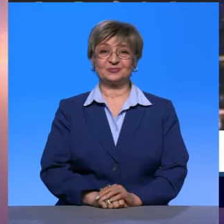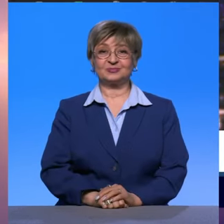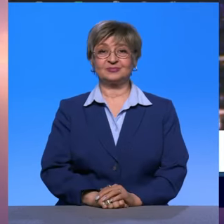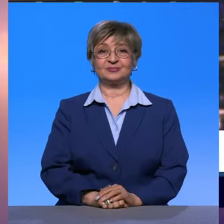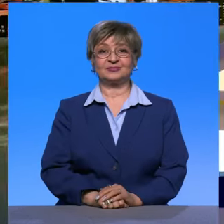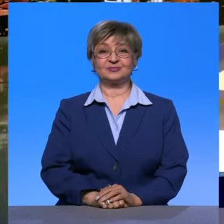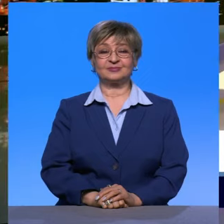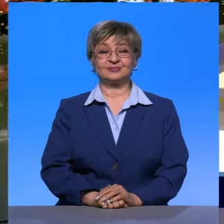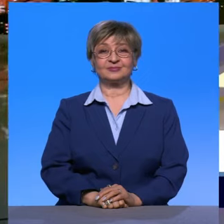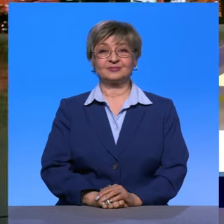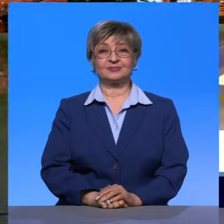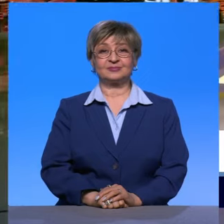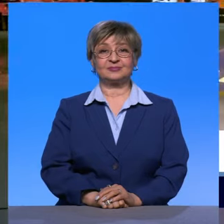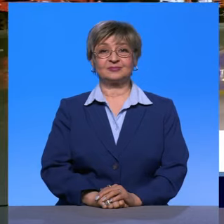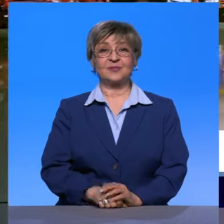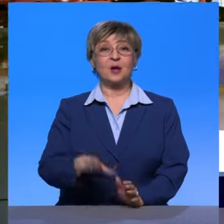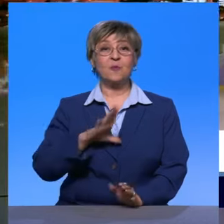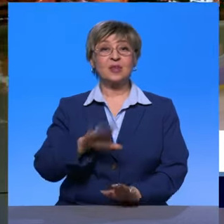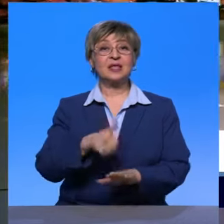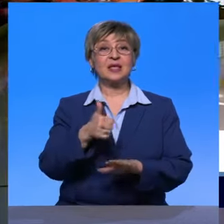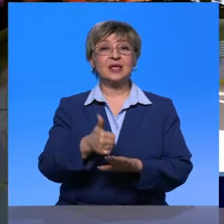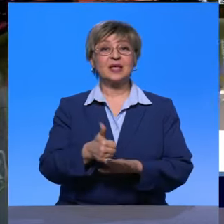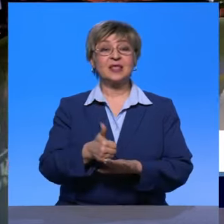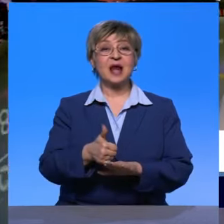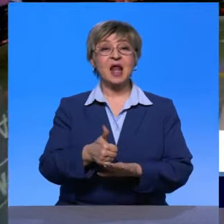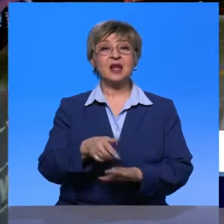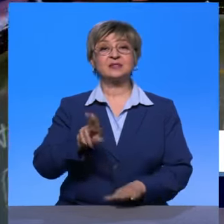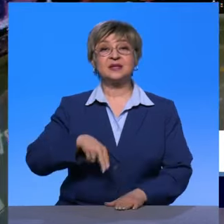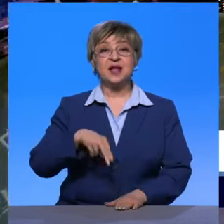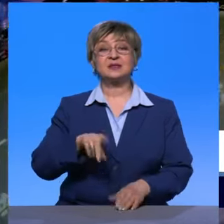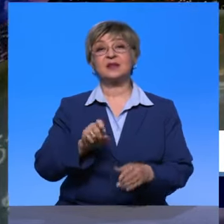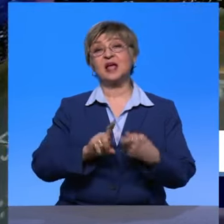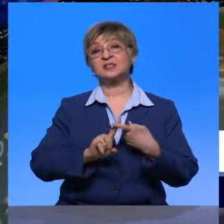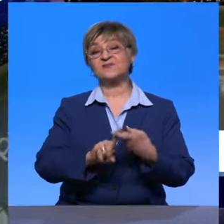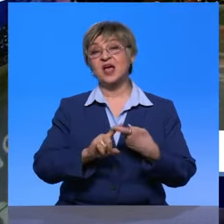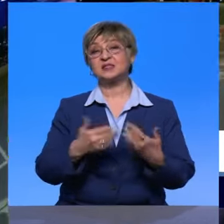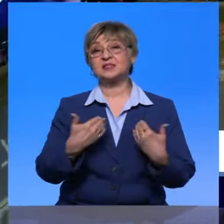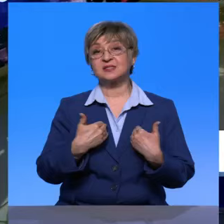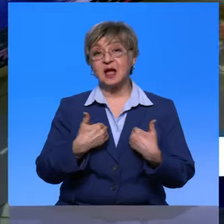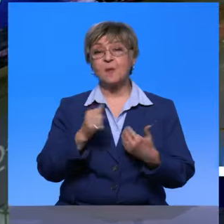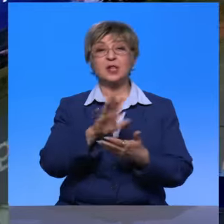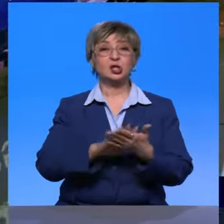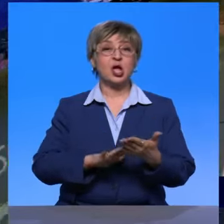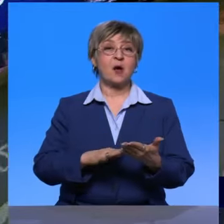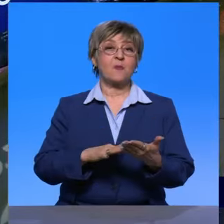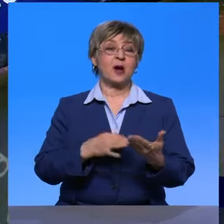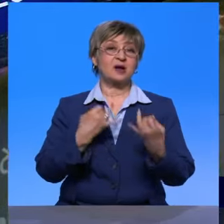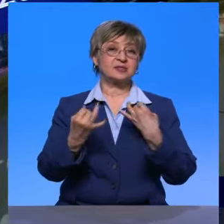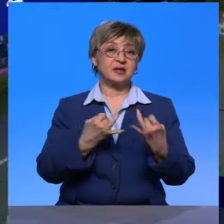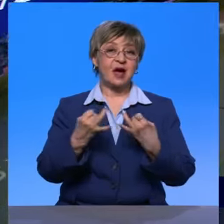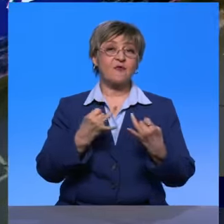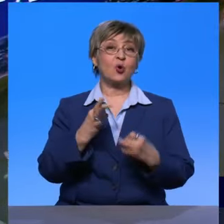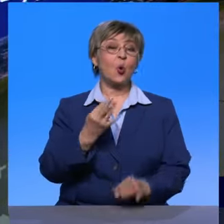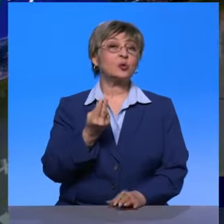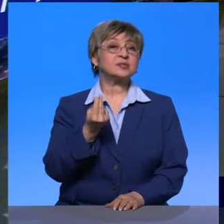Спасибо. Это был Дмитрий Огородцев, генеральный директор компании «Окопол». На связи с нами. Друзья, мы продолжаем разговор. Сейчас поговорим с вами о ценах.